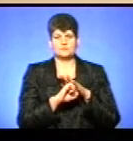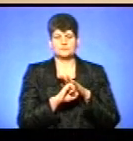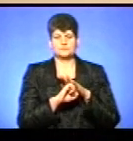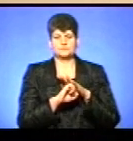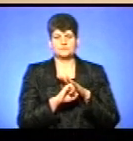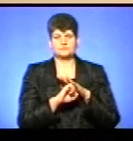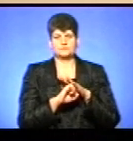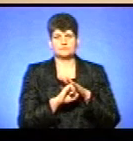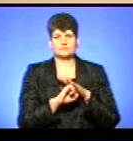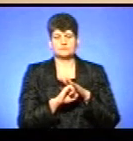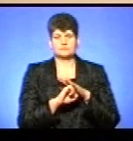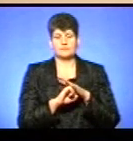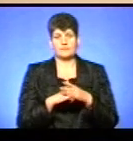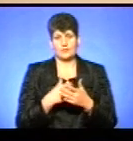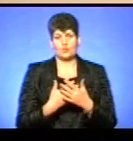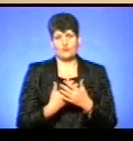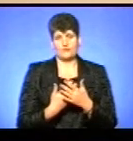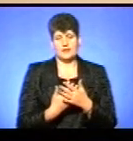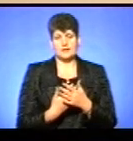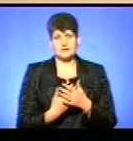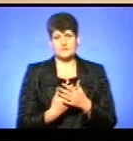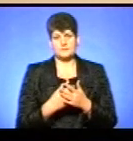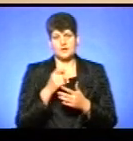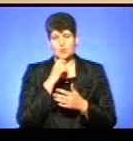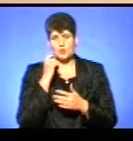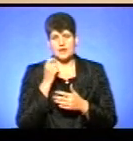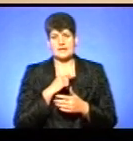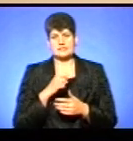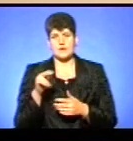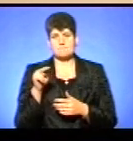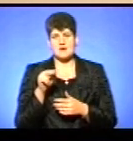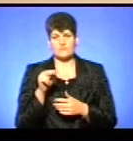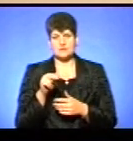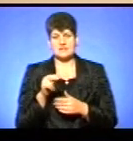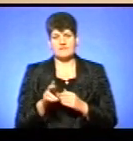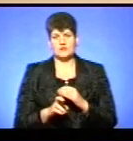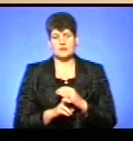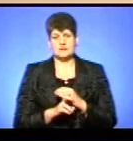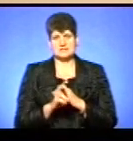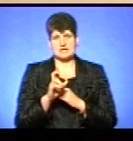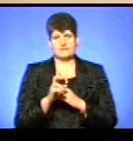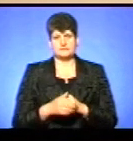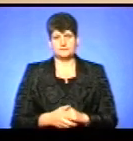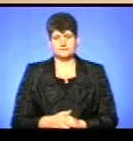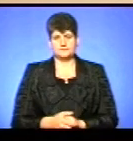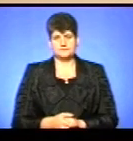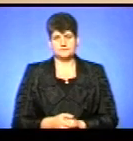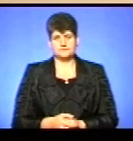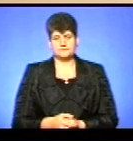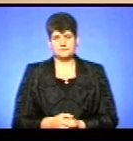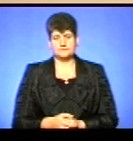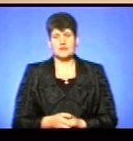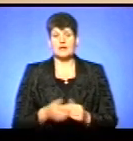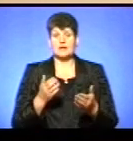У вигляді Української православної церкви. Бо